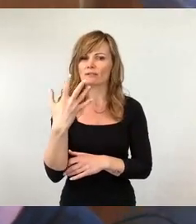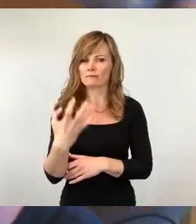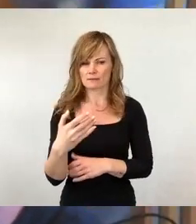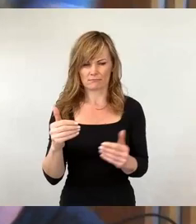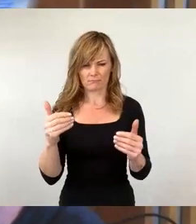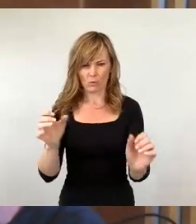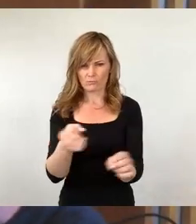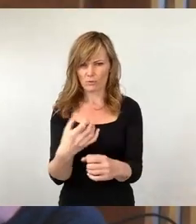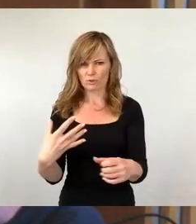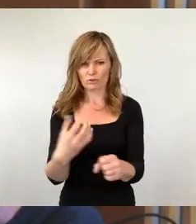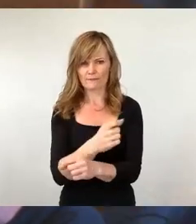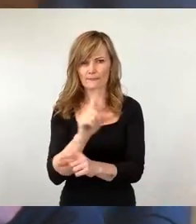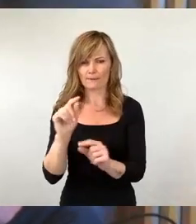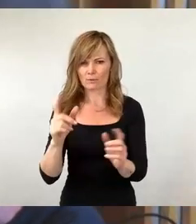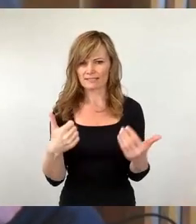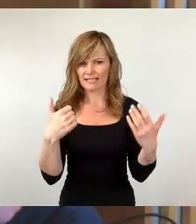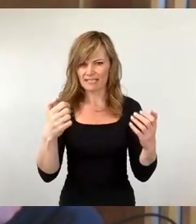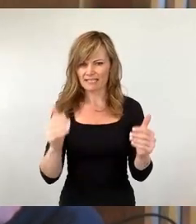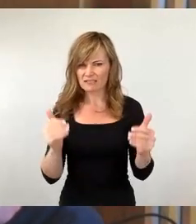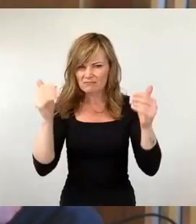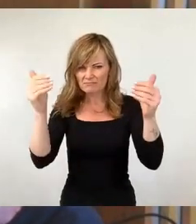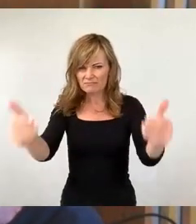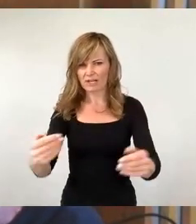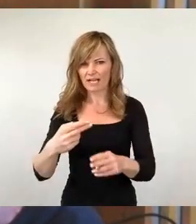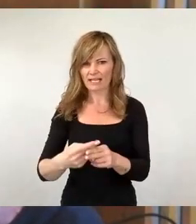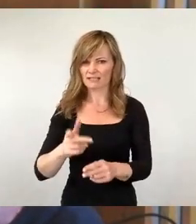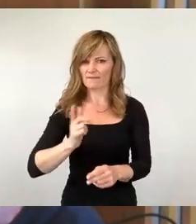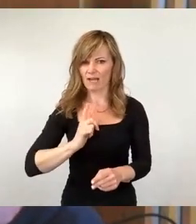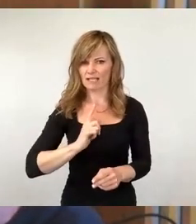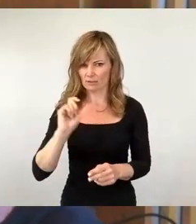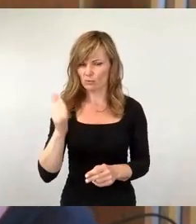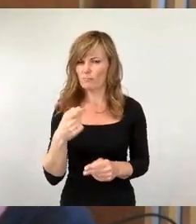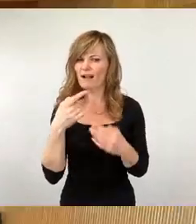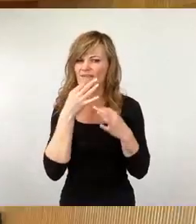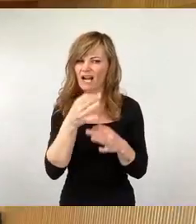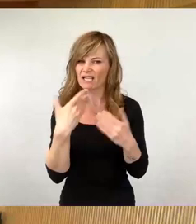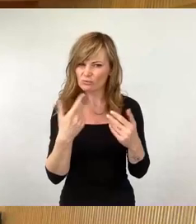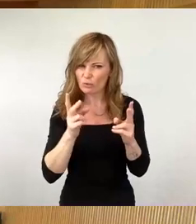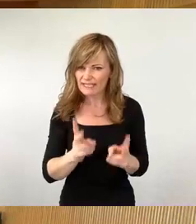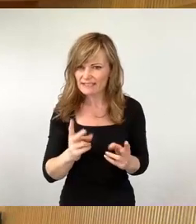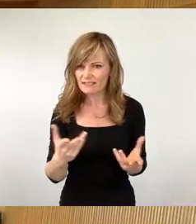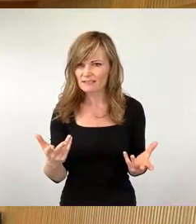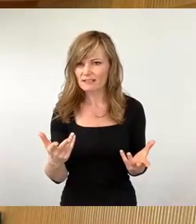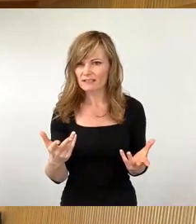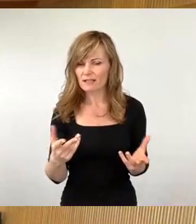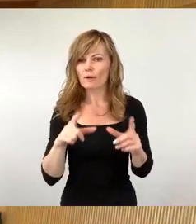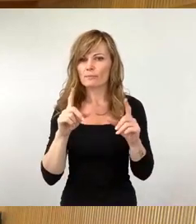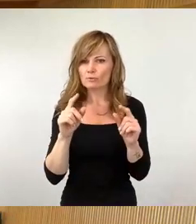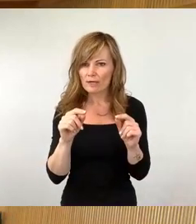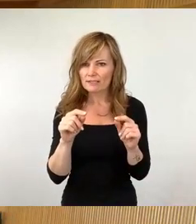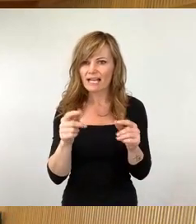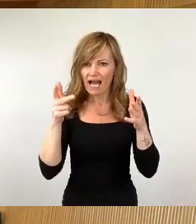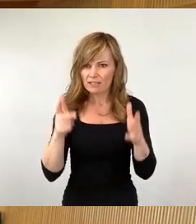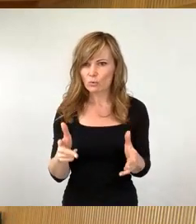danach geschoben und der Rest wartet. Das will ich noch mal rückfragen, ob das richtig ist. Das heißt, wir haben 800, für die noch nichts geplant ist.